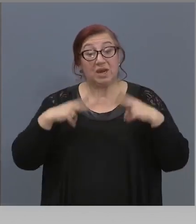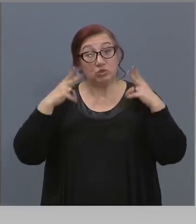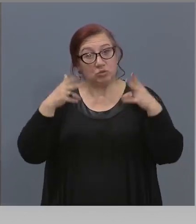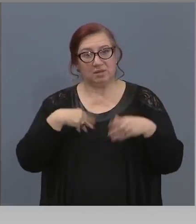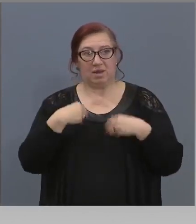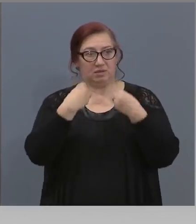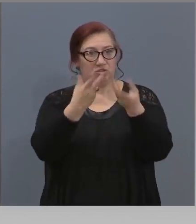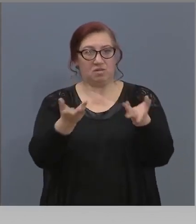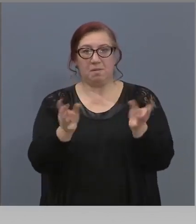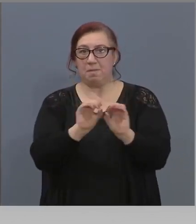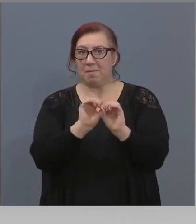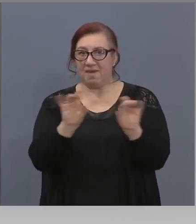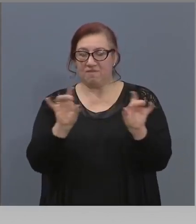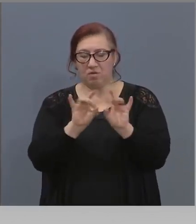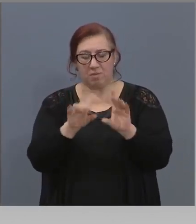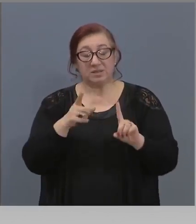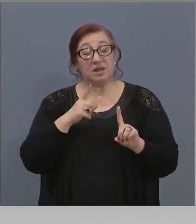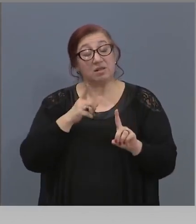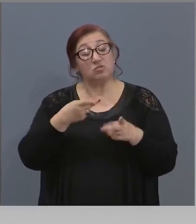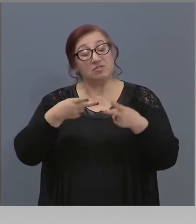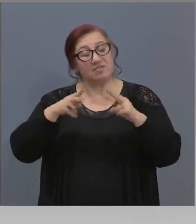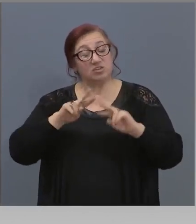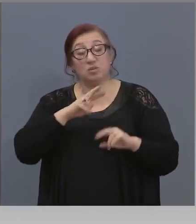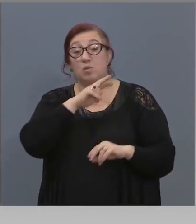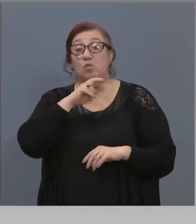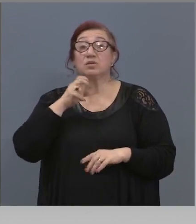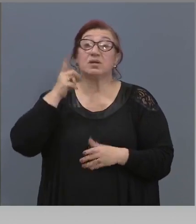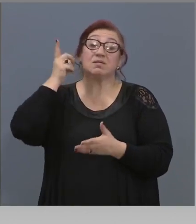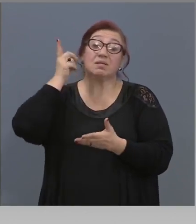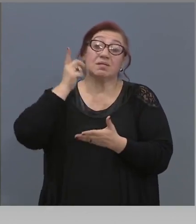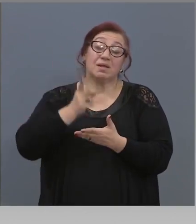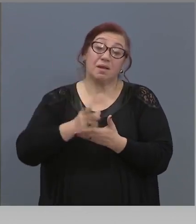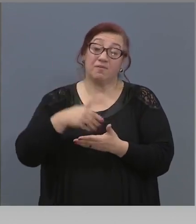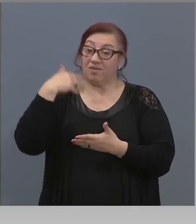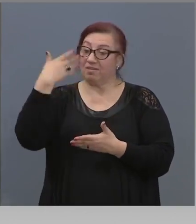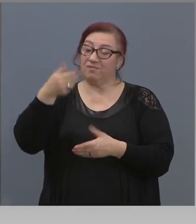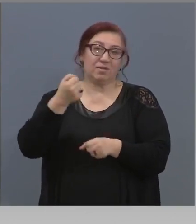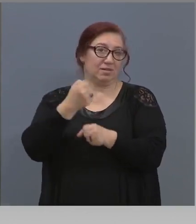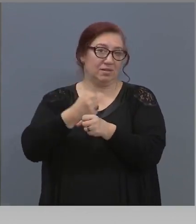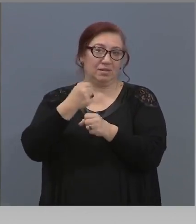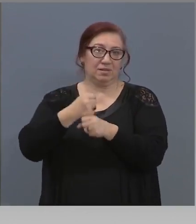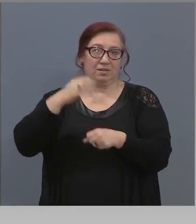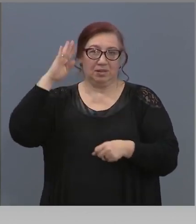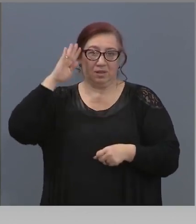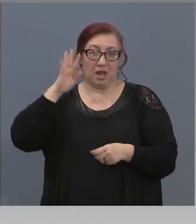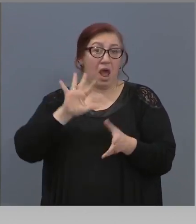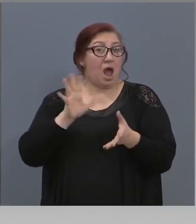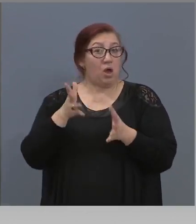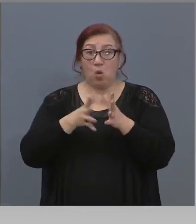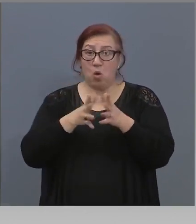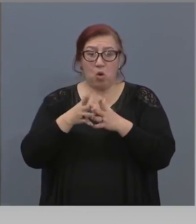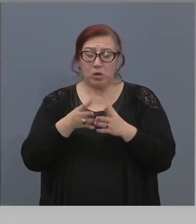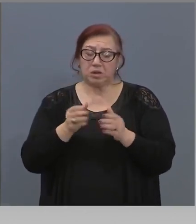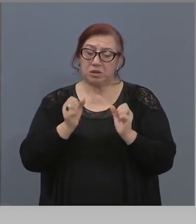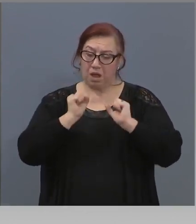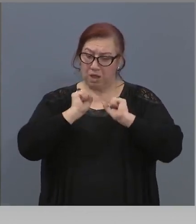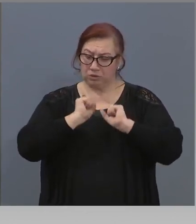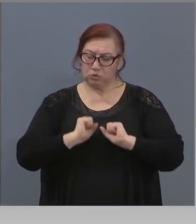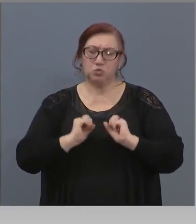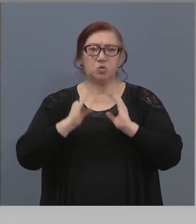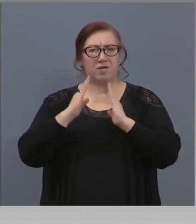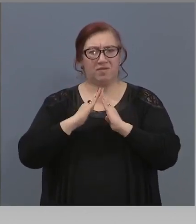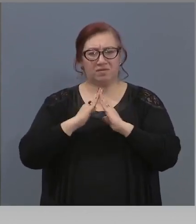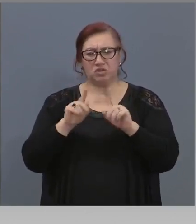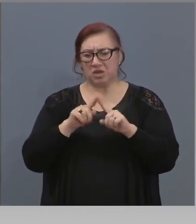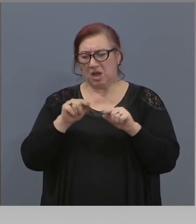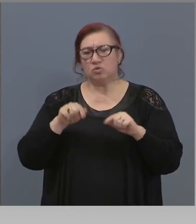се върна на темата. Полицайте трябва да са навънка. И ако хората не излязат, ако хората, както и сега, в пъти по